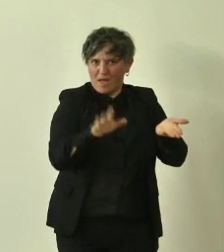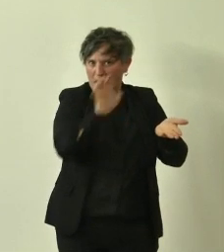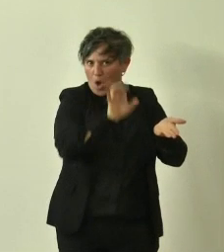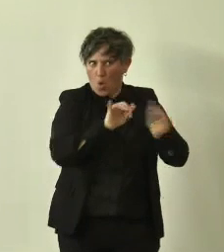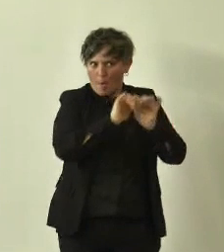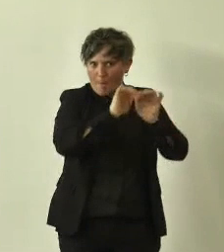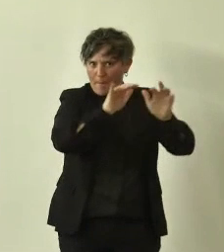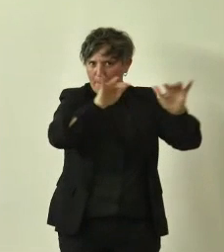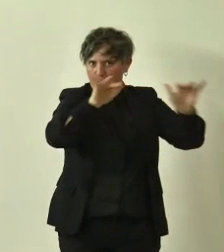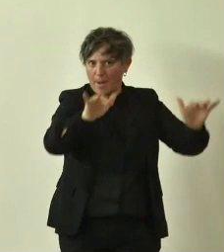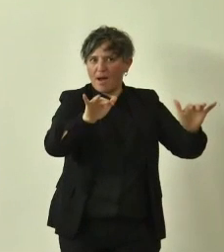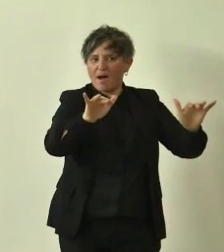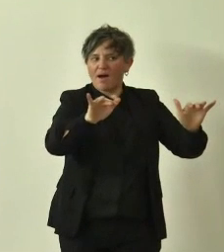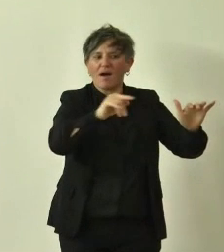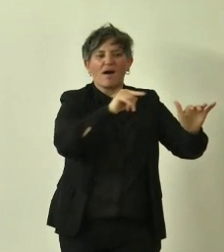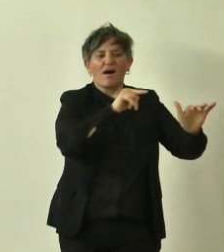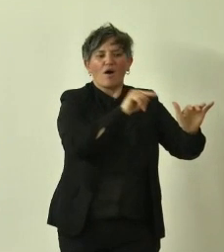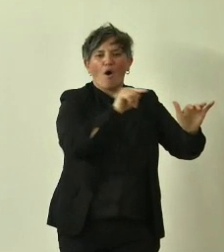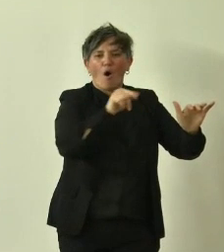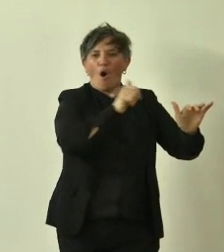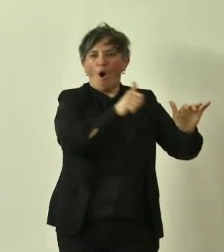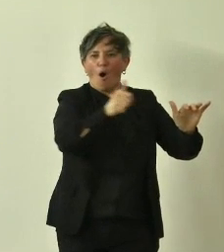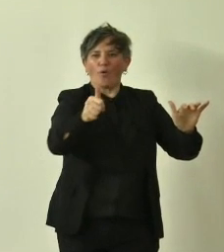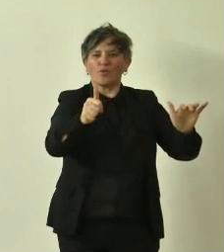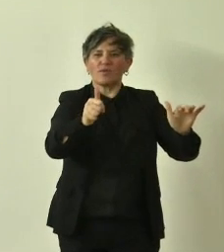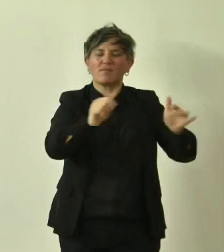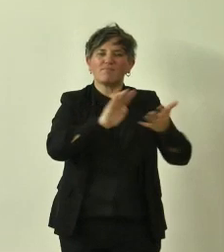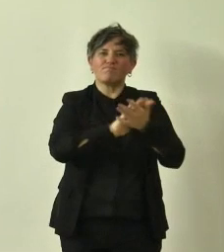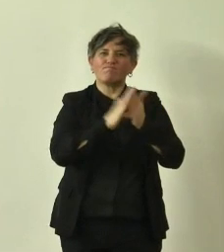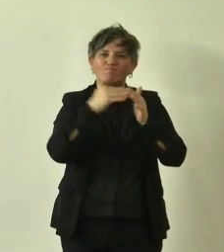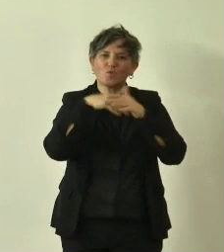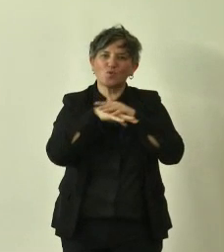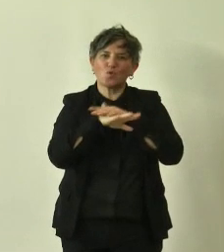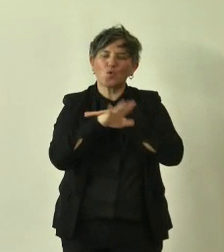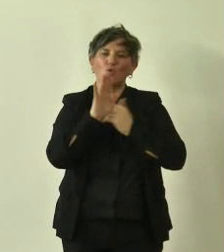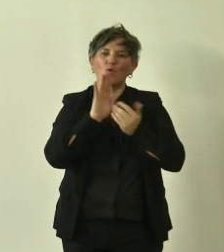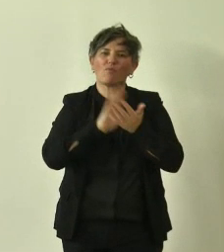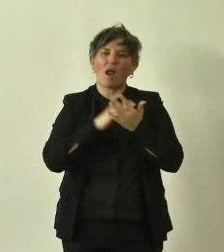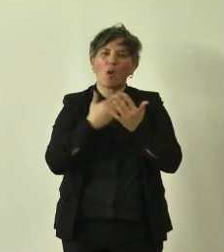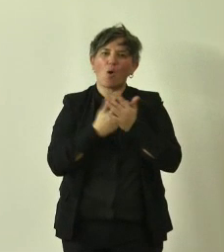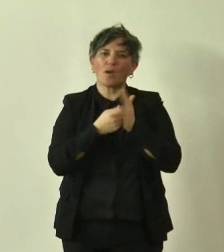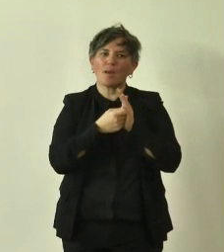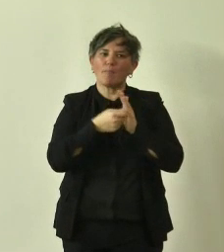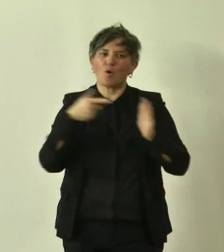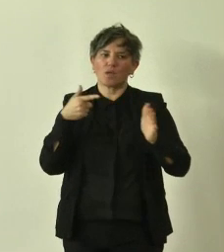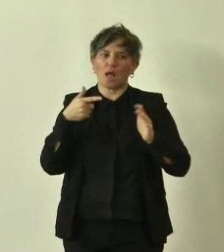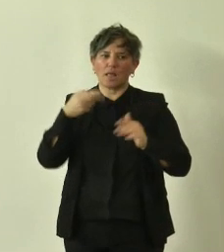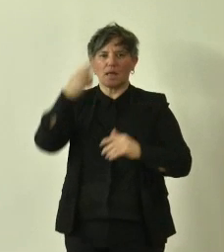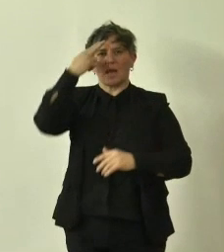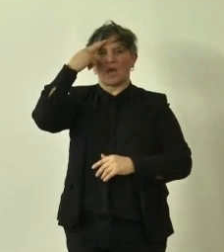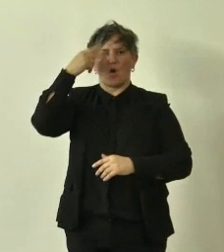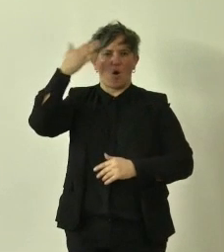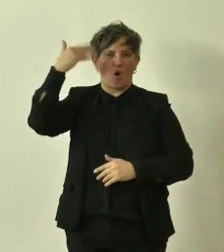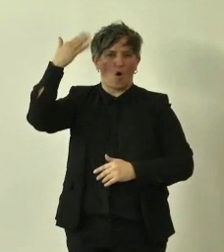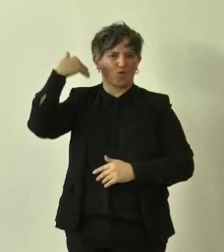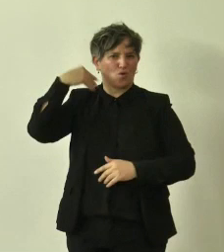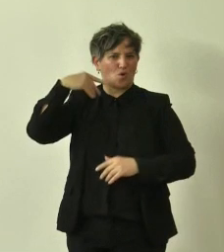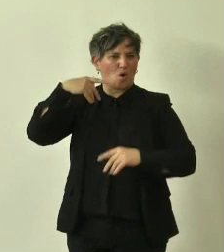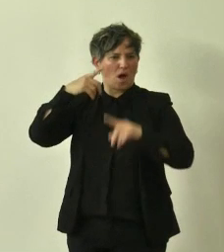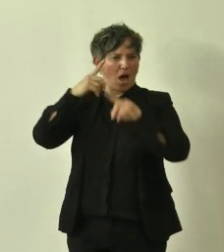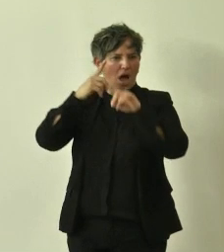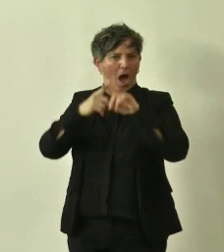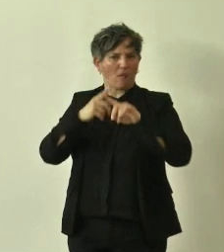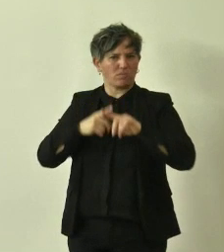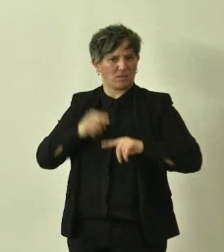messaggio importante che continua ad avere un valore per la comunità di Amsterdam ma di tutti noi che abbiamo vissuto la